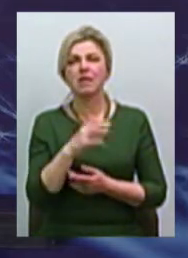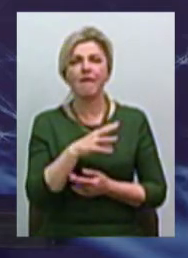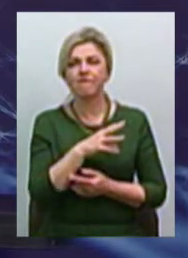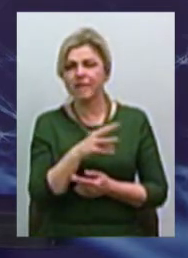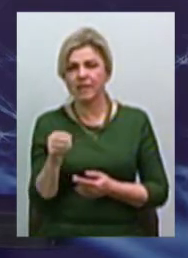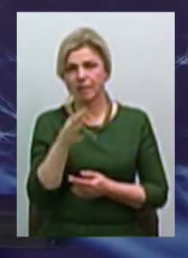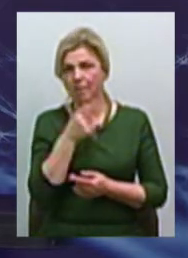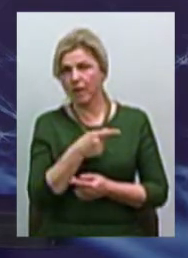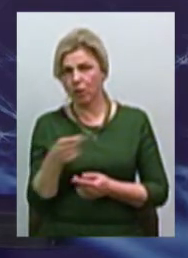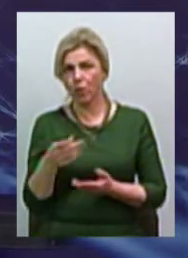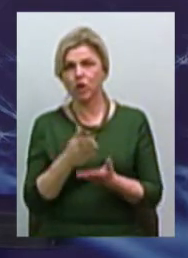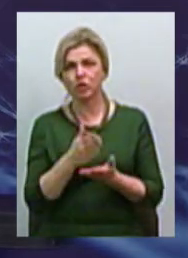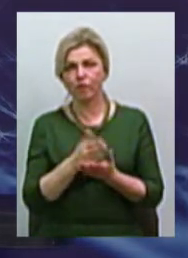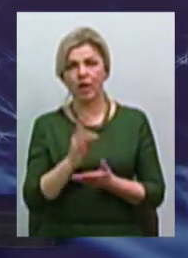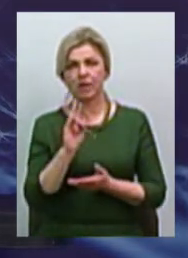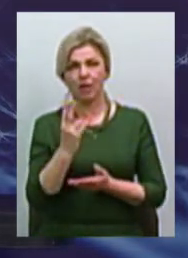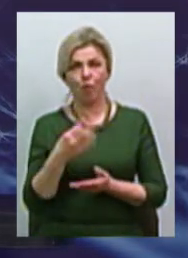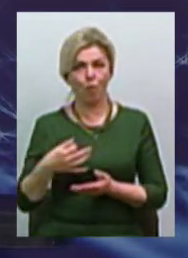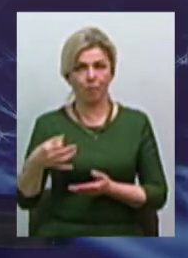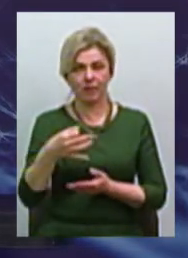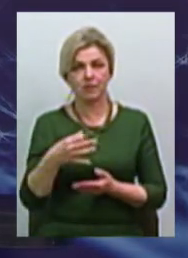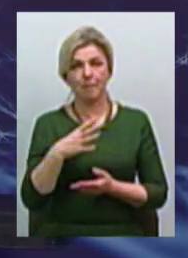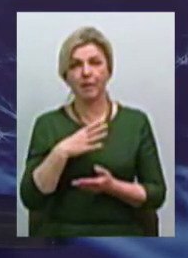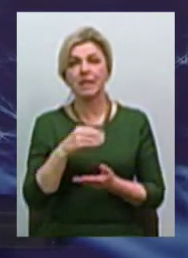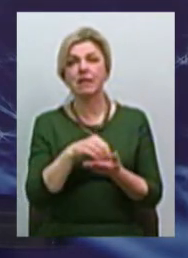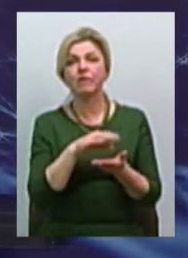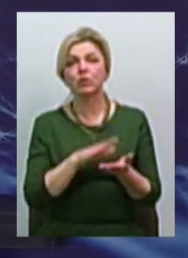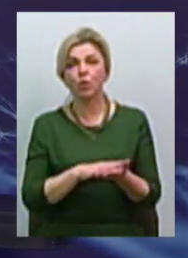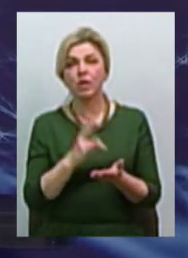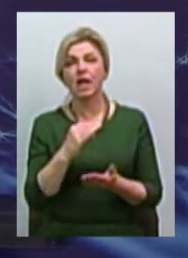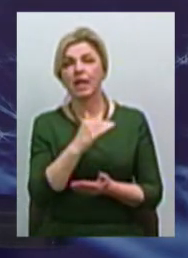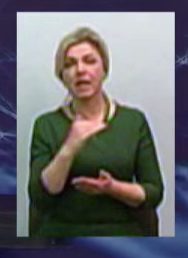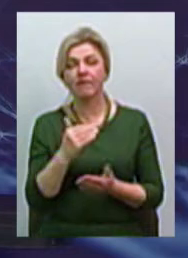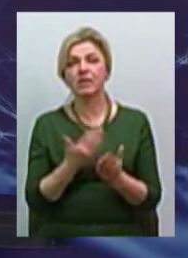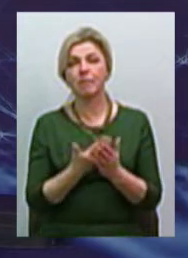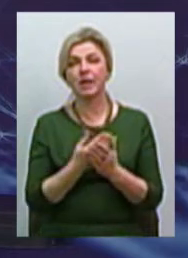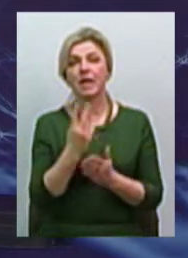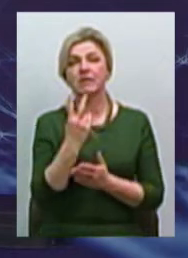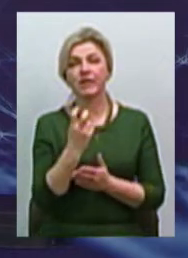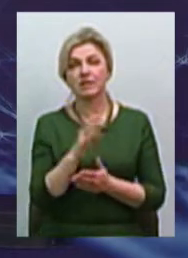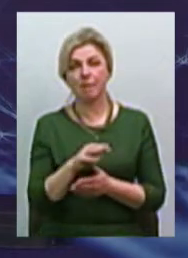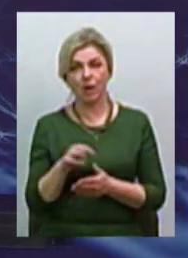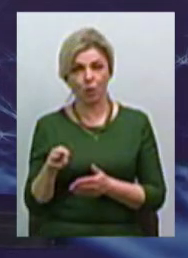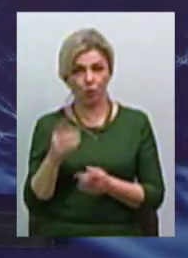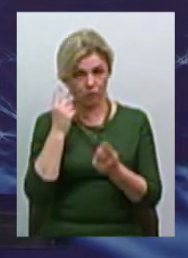період існування Миколаївської області. Вона була зафіксована на рівні понад 200 мільйонів.